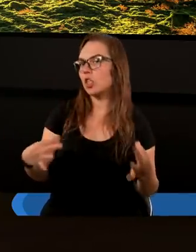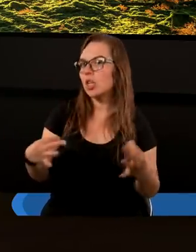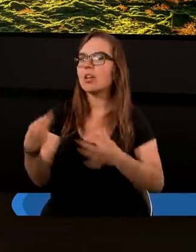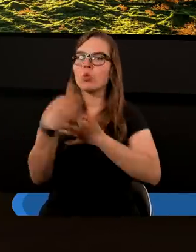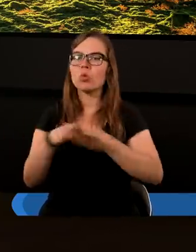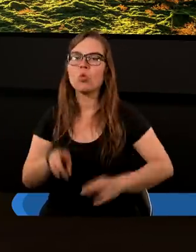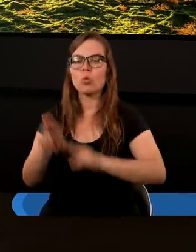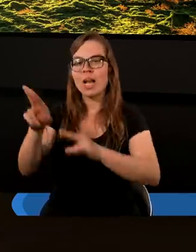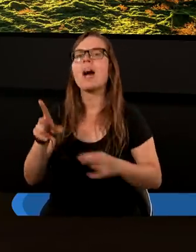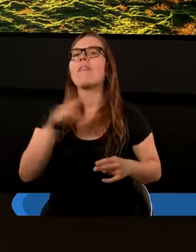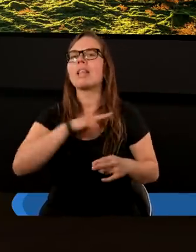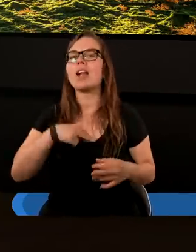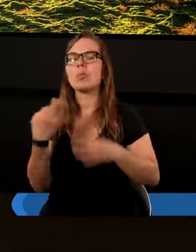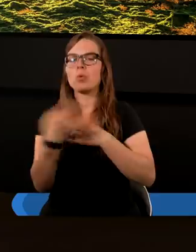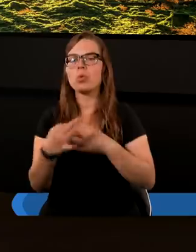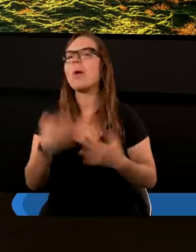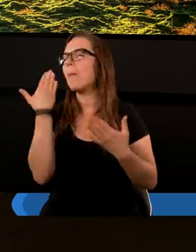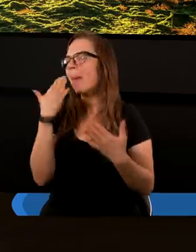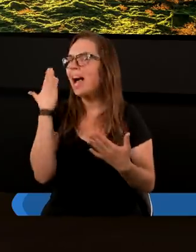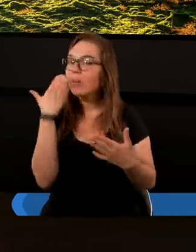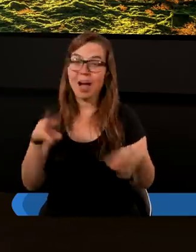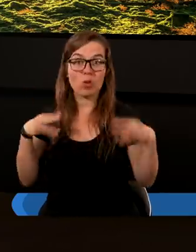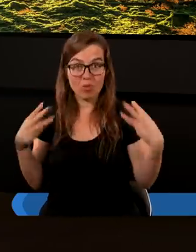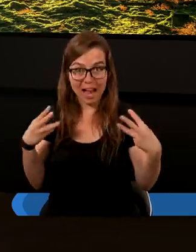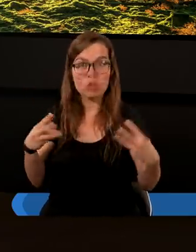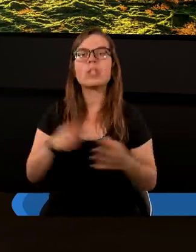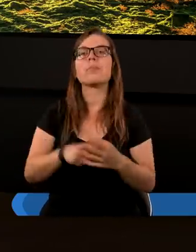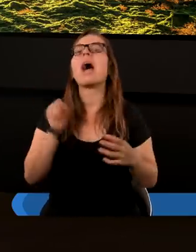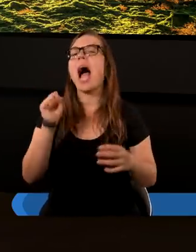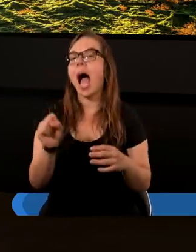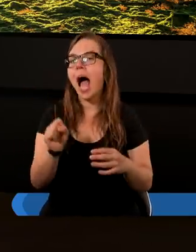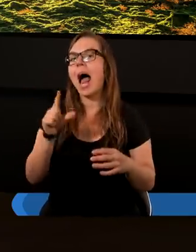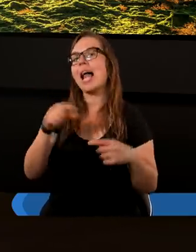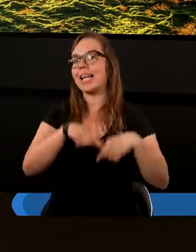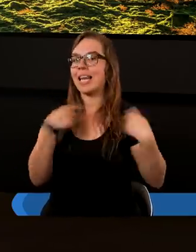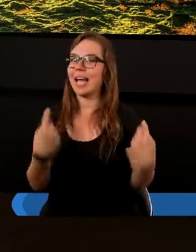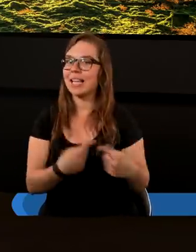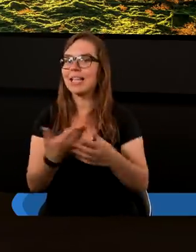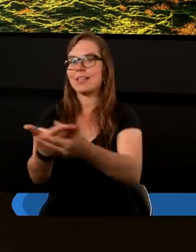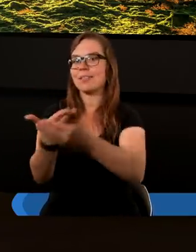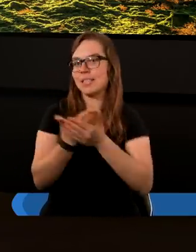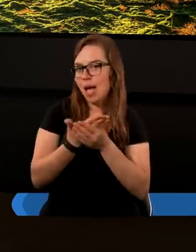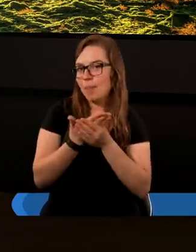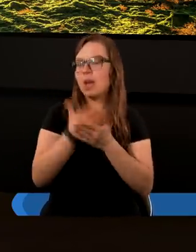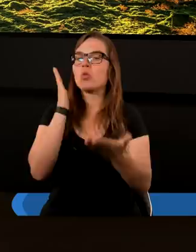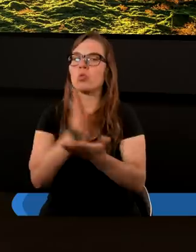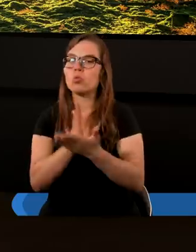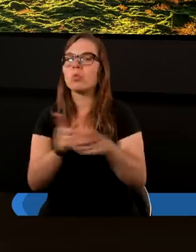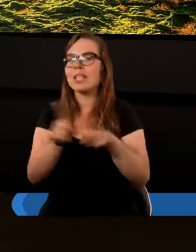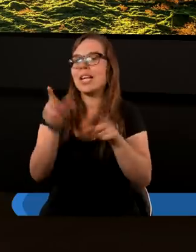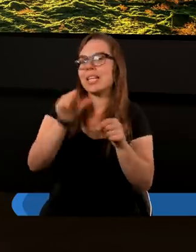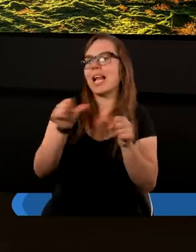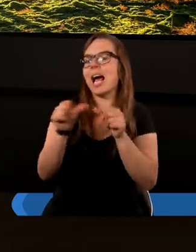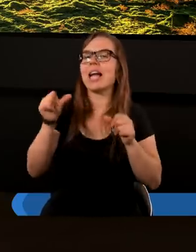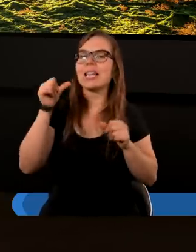udział w naszym studium, bardzo ważny, a serdecznie zapraszam też na